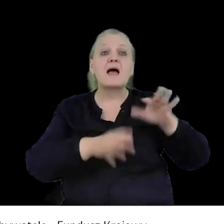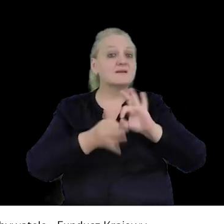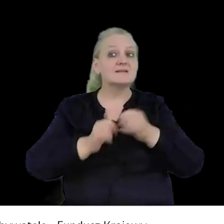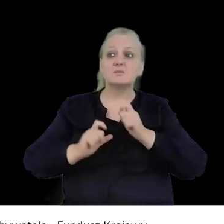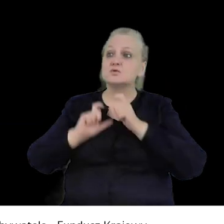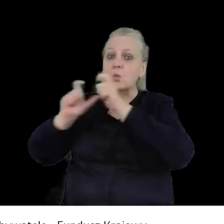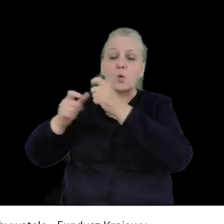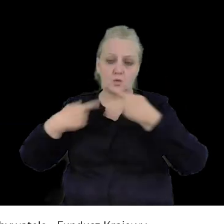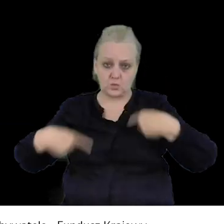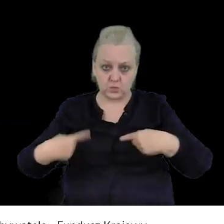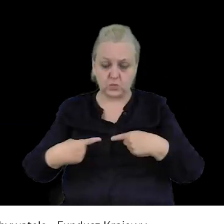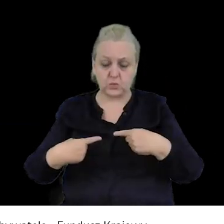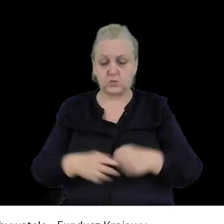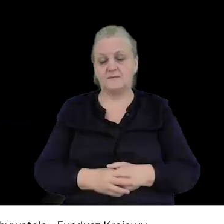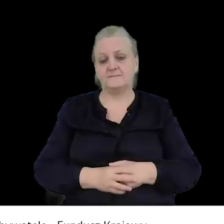tego